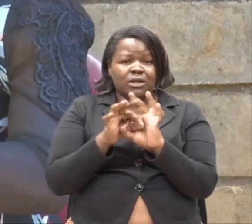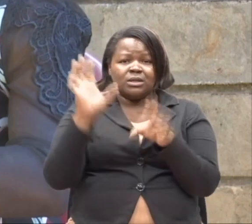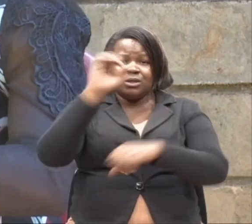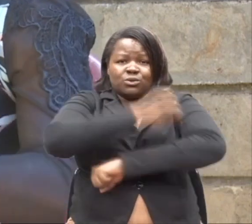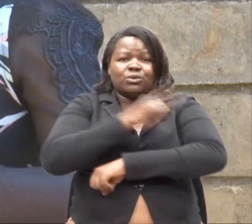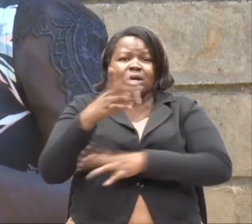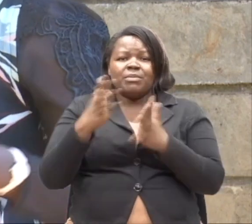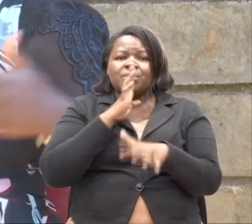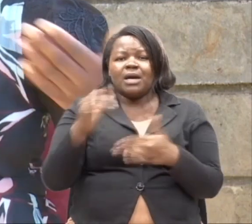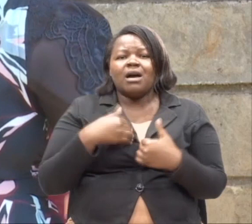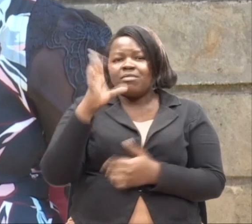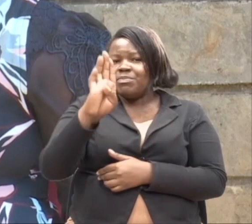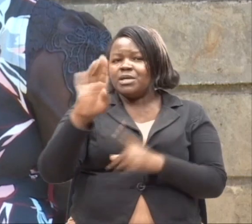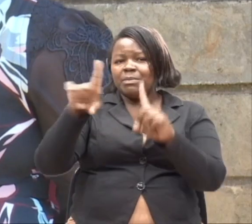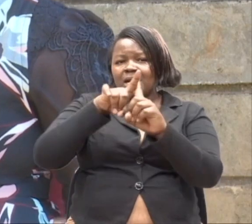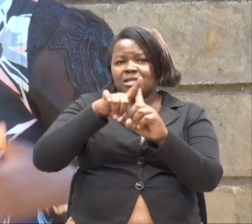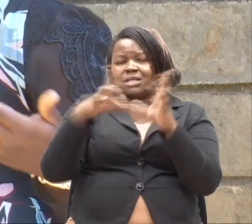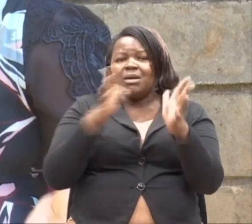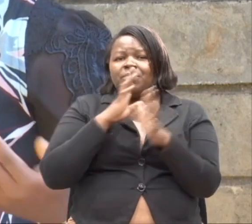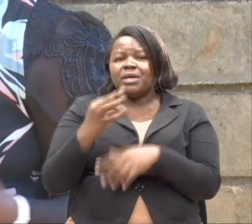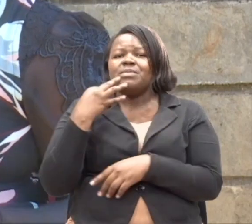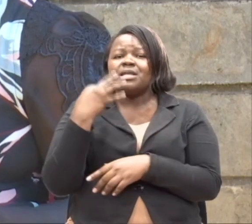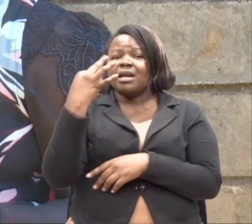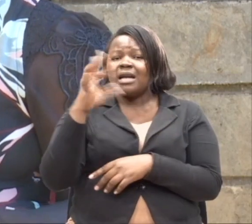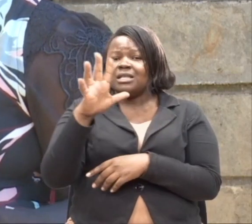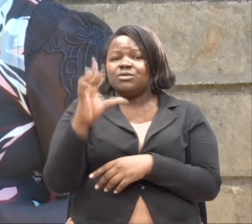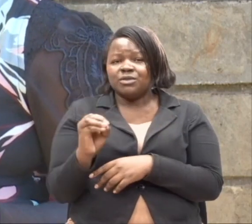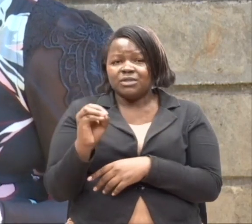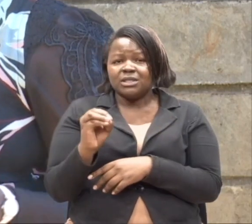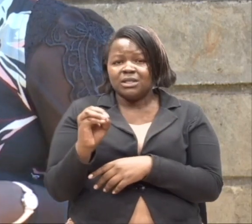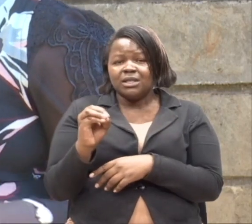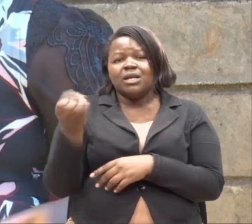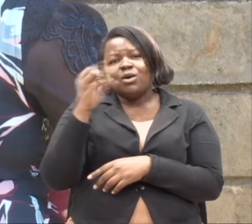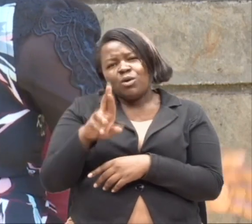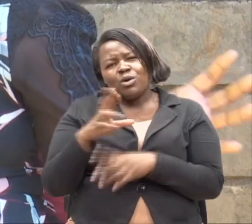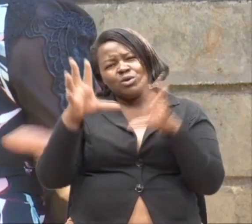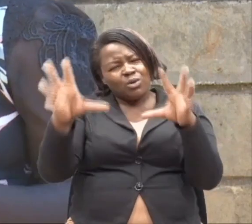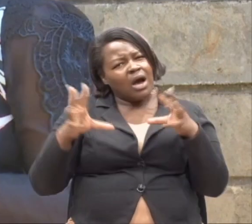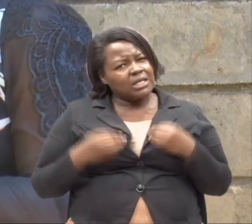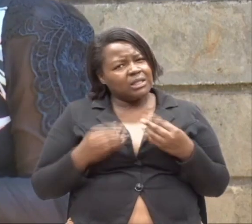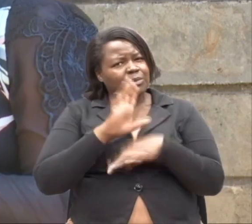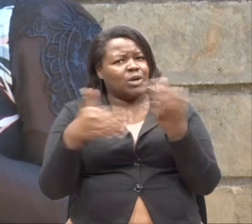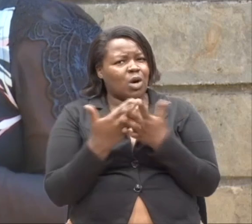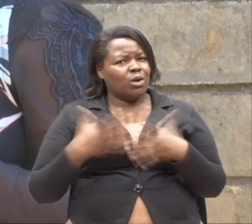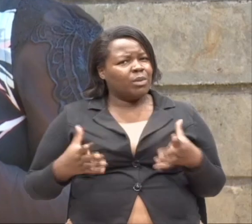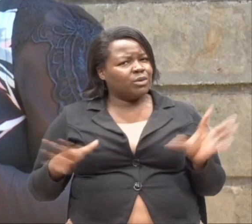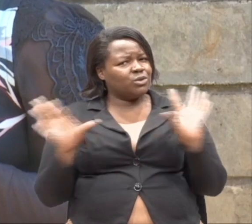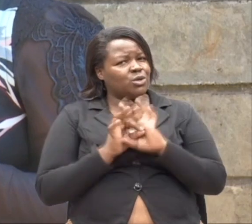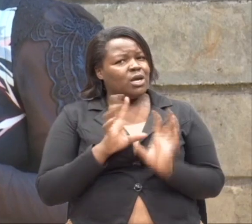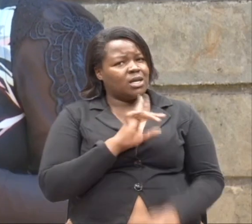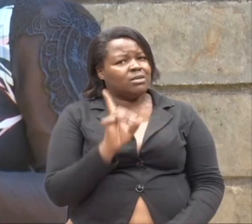ukuwe na B+. Lazima ulipata alama miatatu wa msini. Kunaona. Ama tunakubalia kila mtu wa hiki